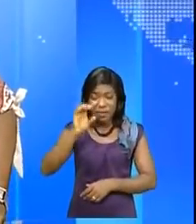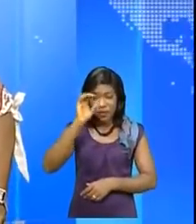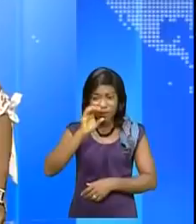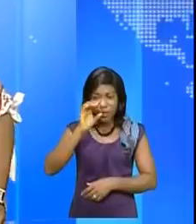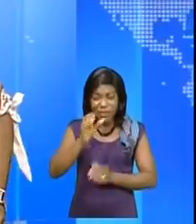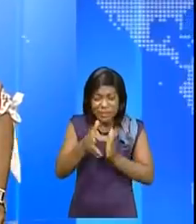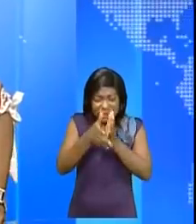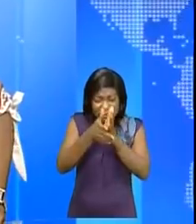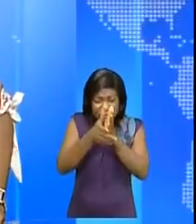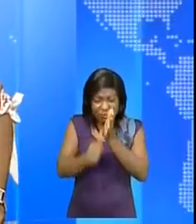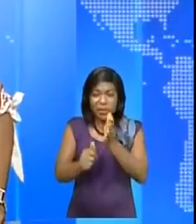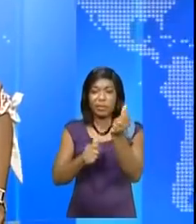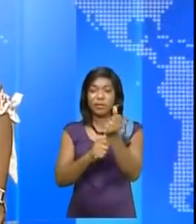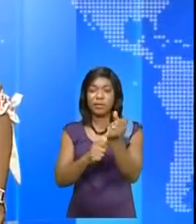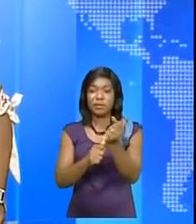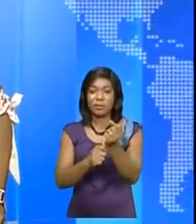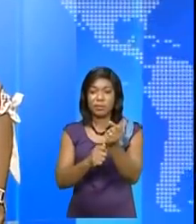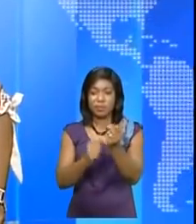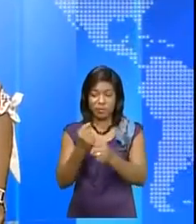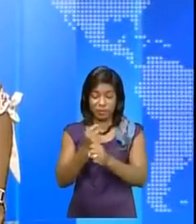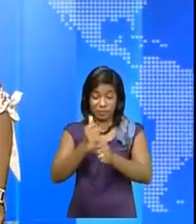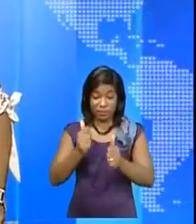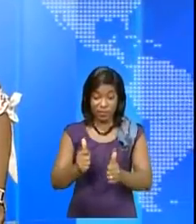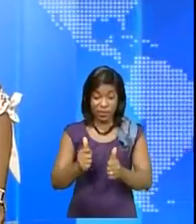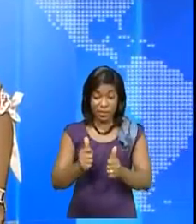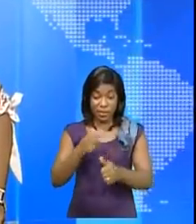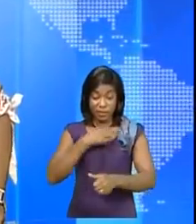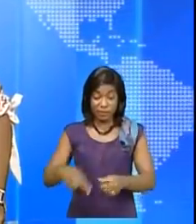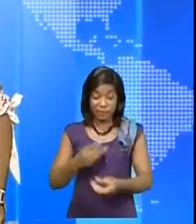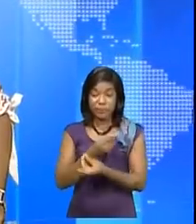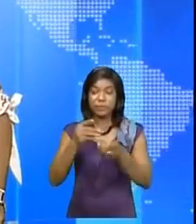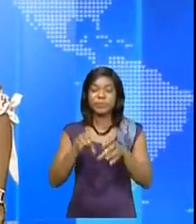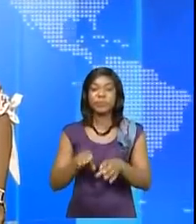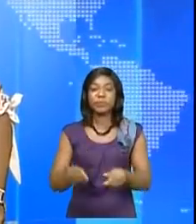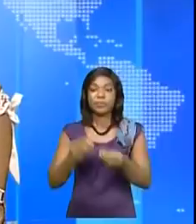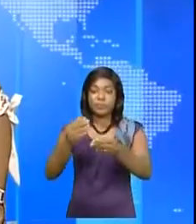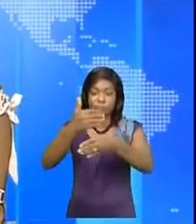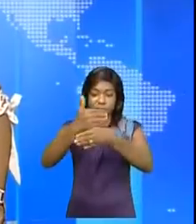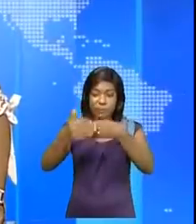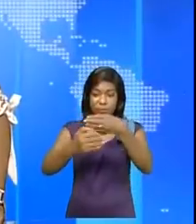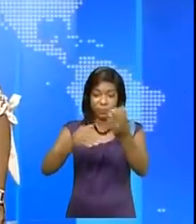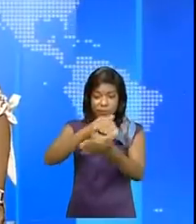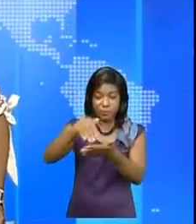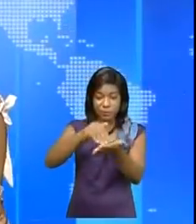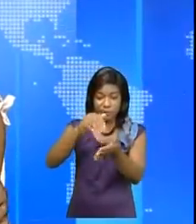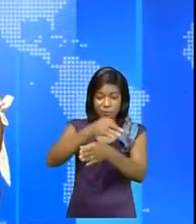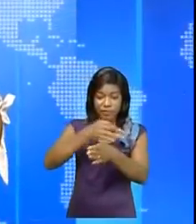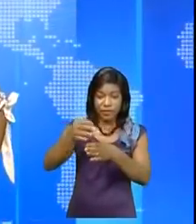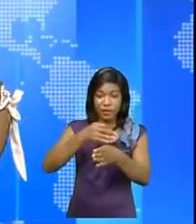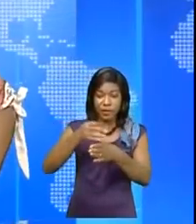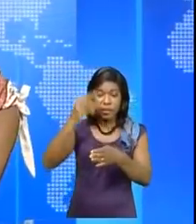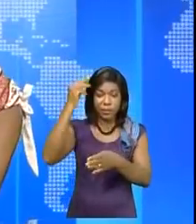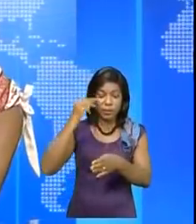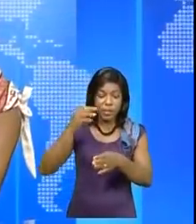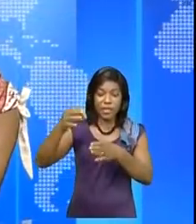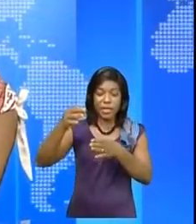qualifiée, la République démocratique du Congo a mis en place un vaste plan de construction des centres de formation. La ministre de la